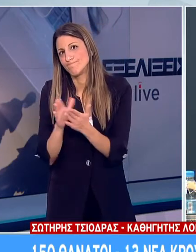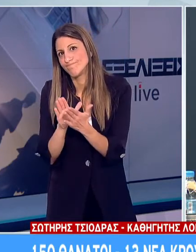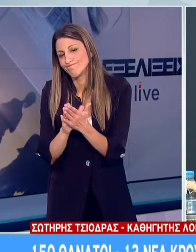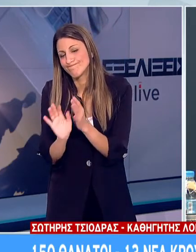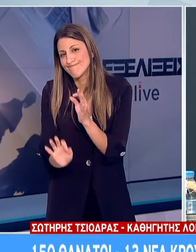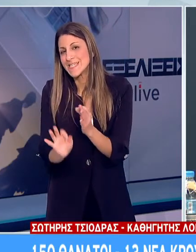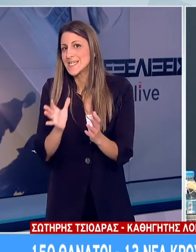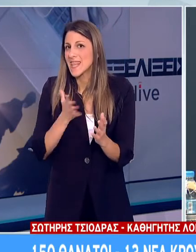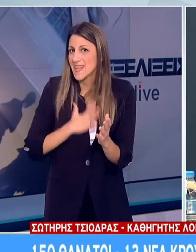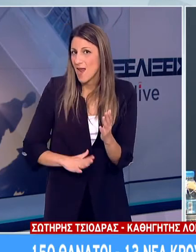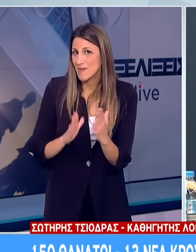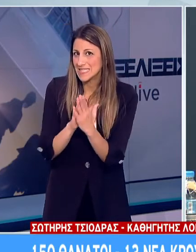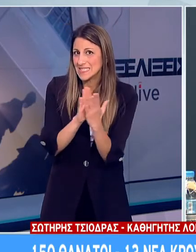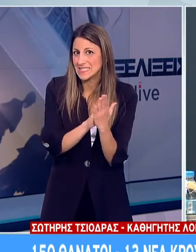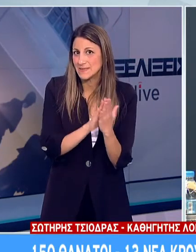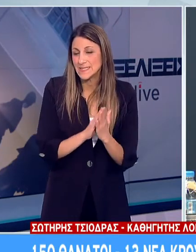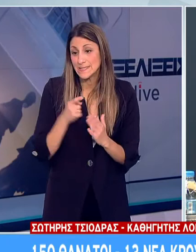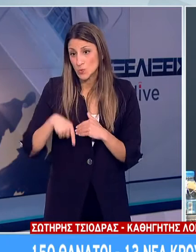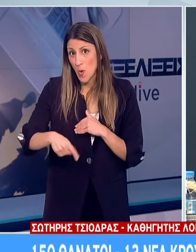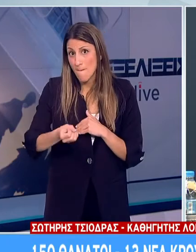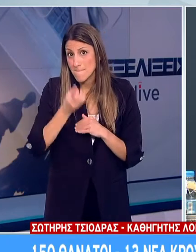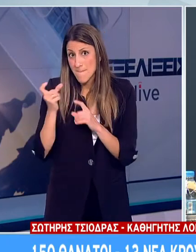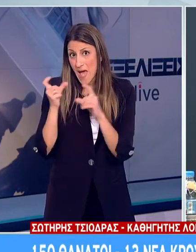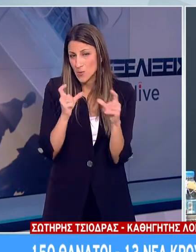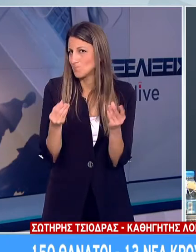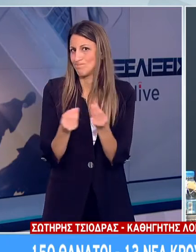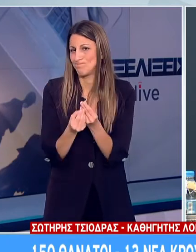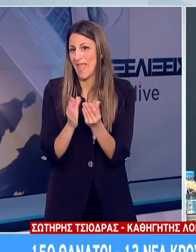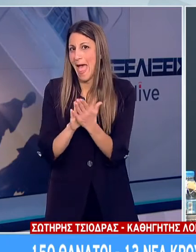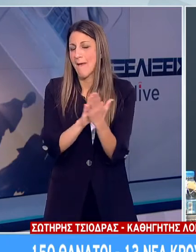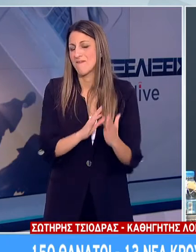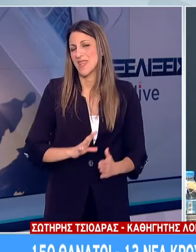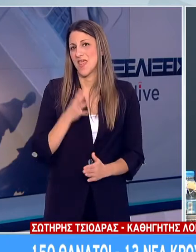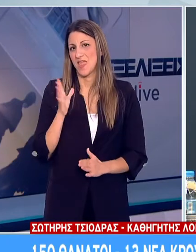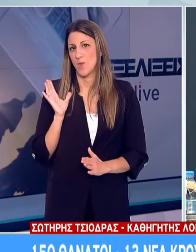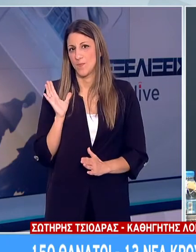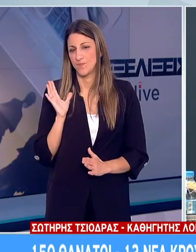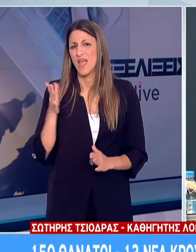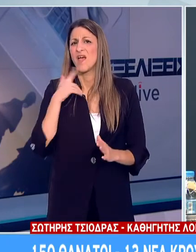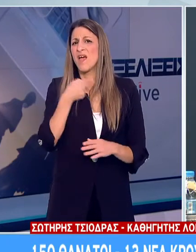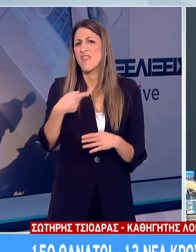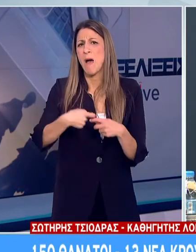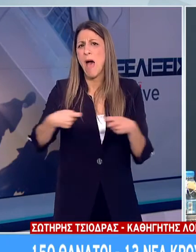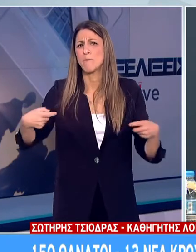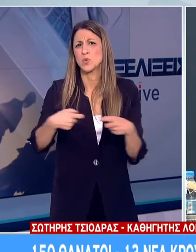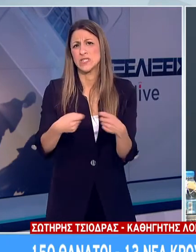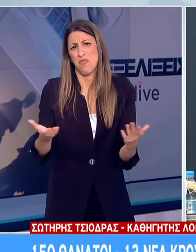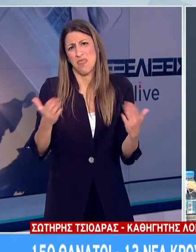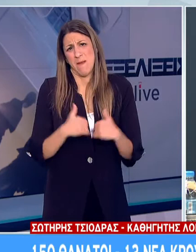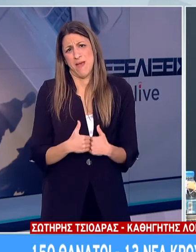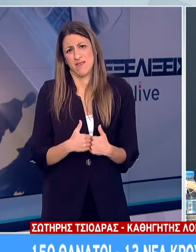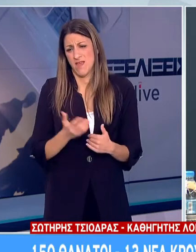θέλουμε αυτή την περίοδο τώρα δηλαδή, τον Μάιο και που οι αποστάσεις σχεδόν καταργούνται στις